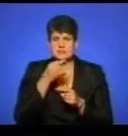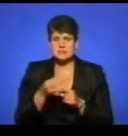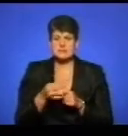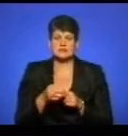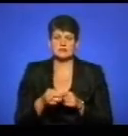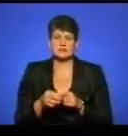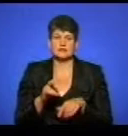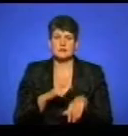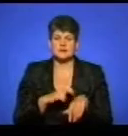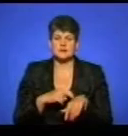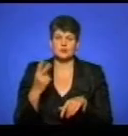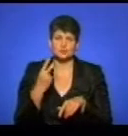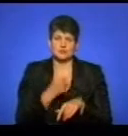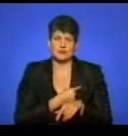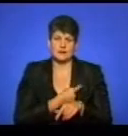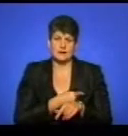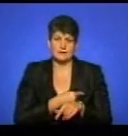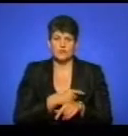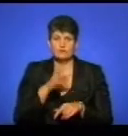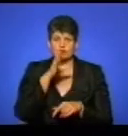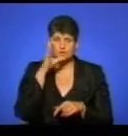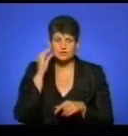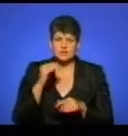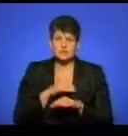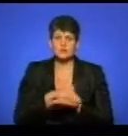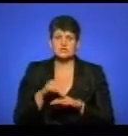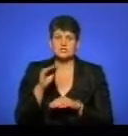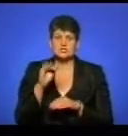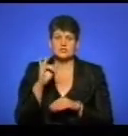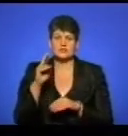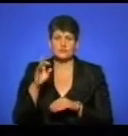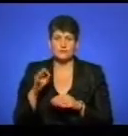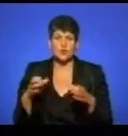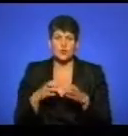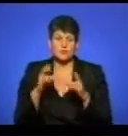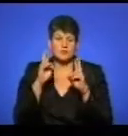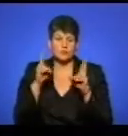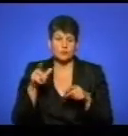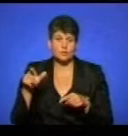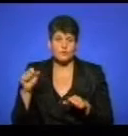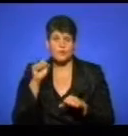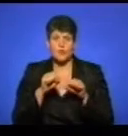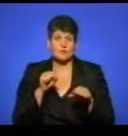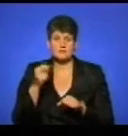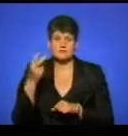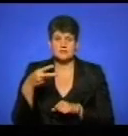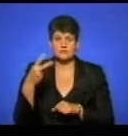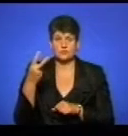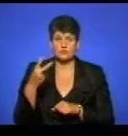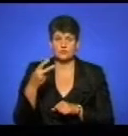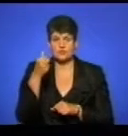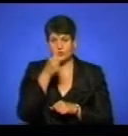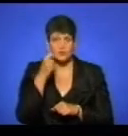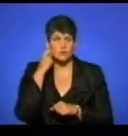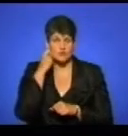лікарні Тетяна Шовдра. Зазначив, вночі на вулиці Живова у Тернополі група невідомих осіб побила 22-річну вагітну